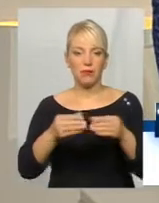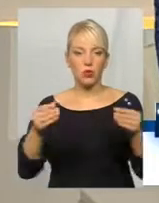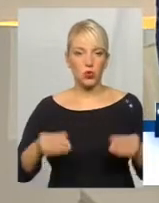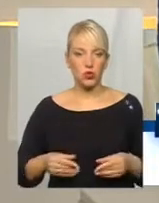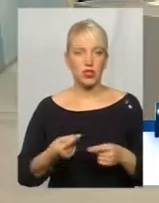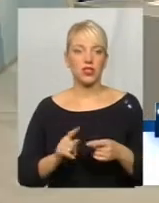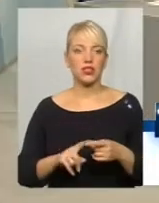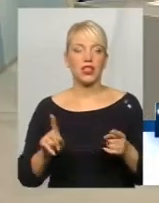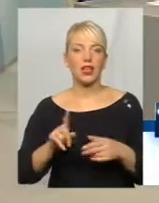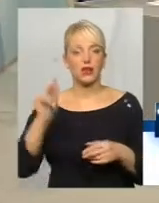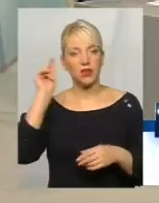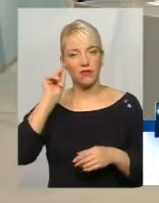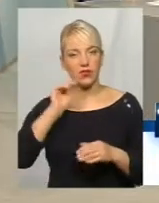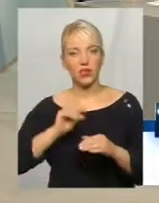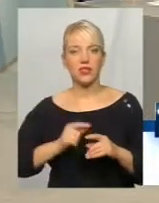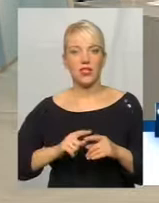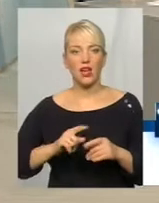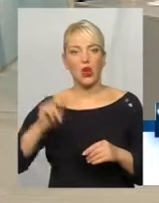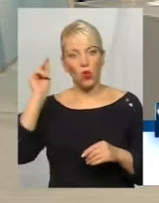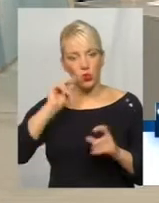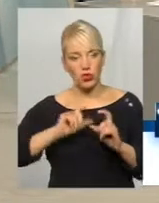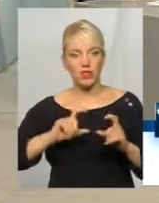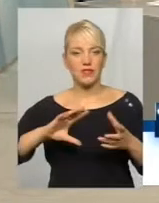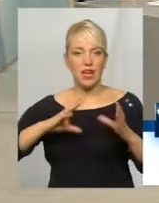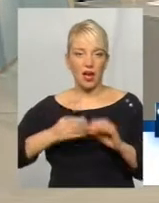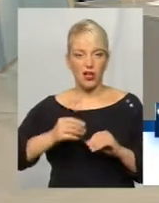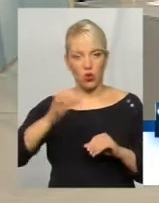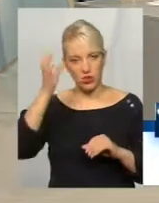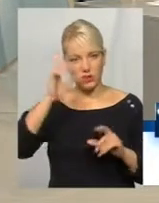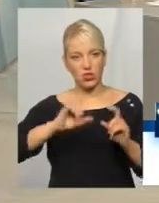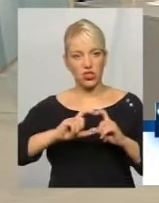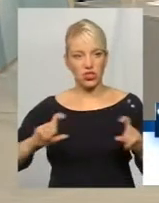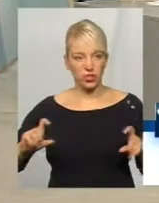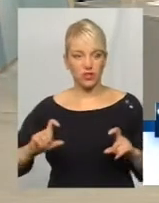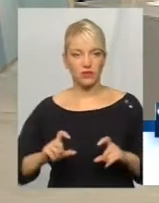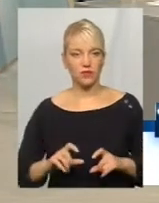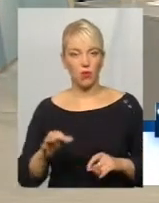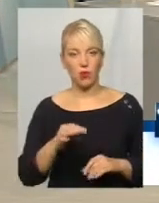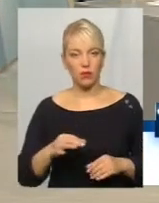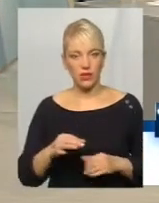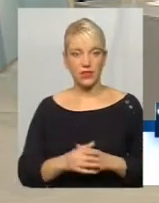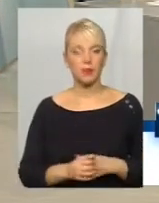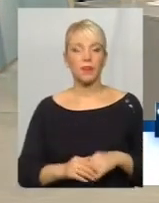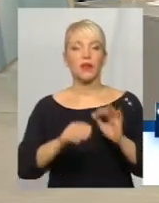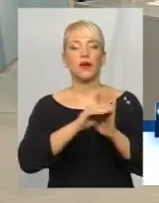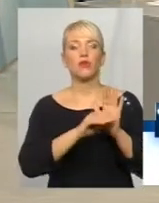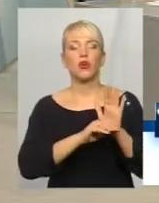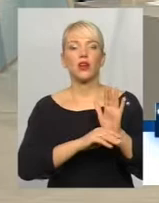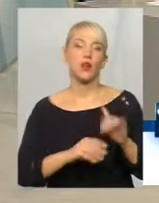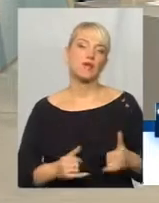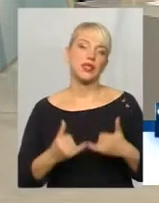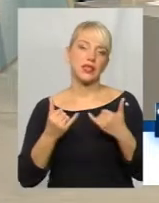якими навчаються учні, врешті, загальноосвітніх шкіл області? Програма для